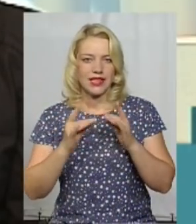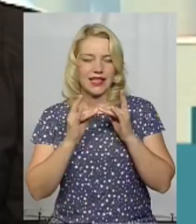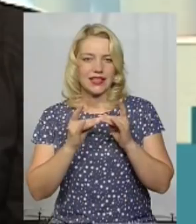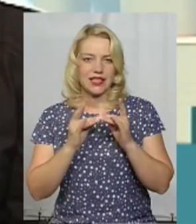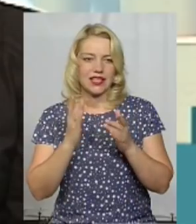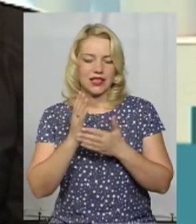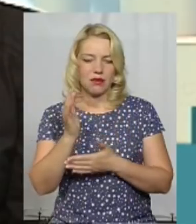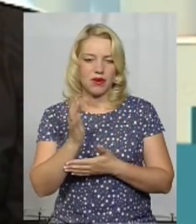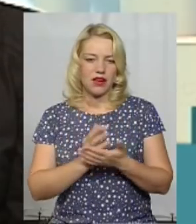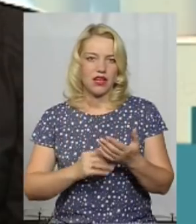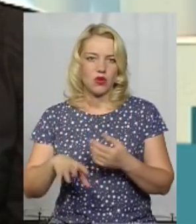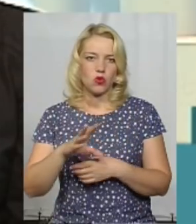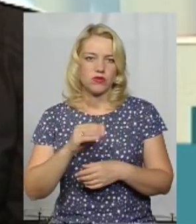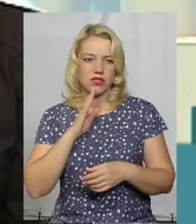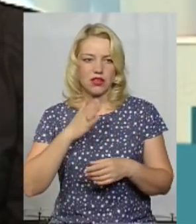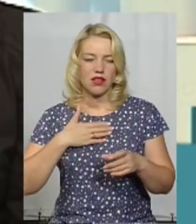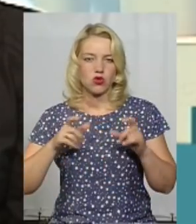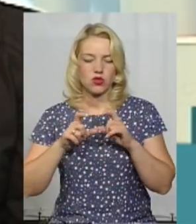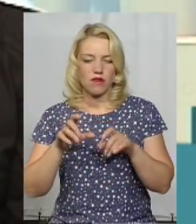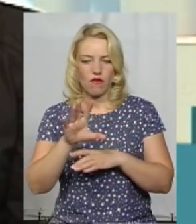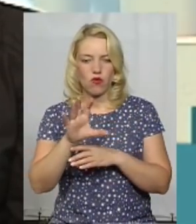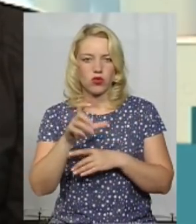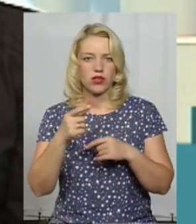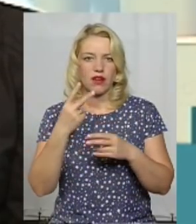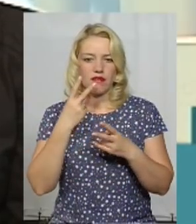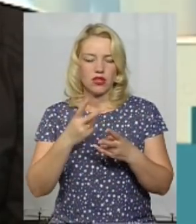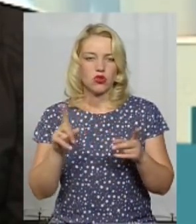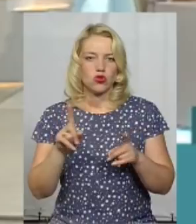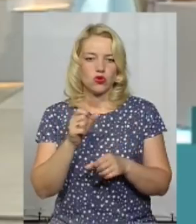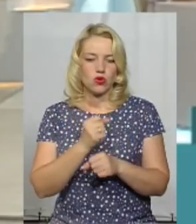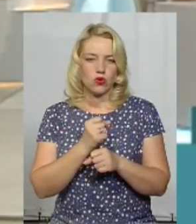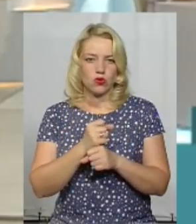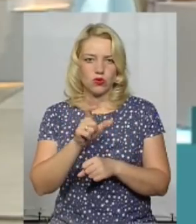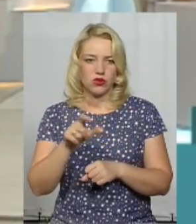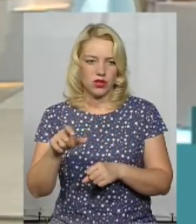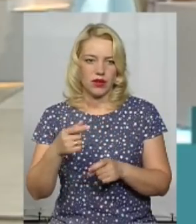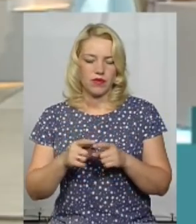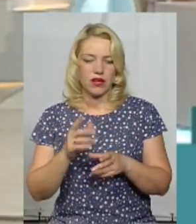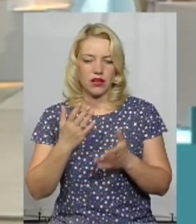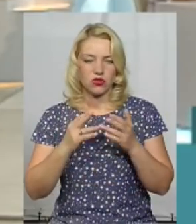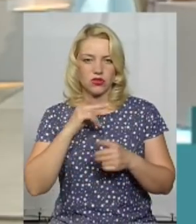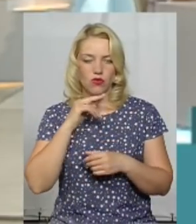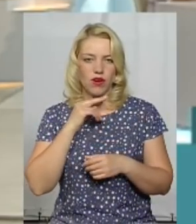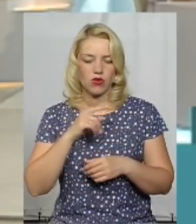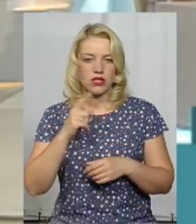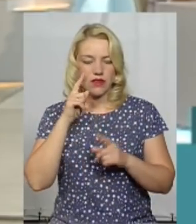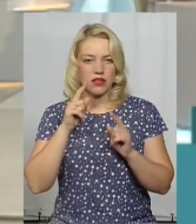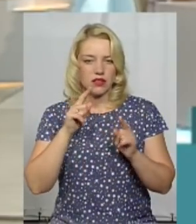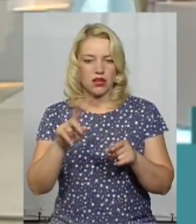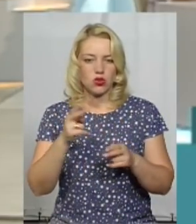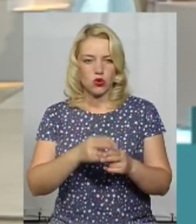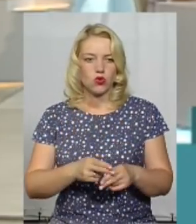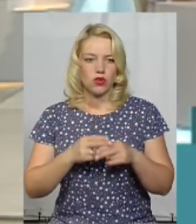перелік всіх наших установ з фотографіями, де видно, що роблять люди. Якщо звертають увагу, що в Данайовецькому інтернаті вони